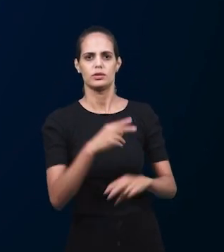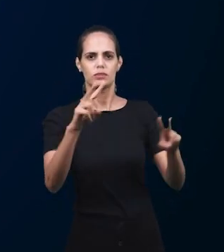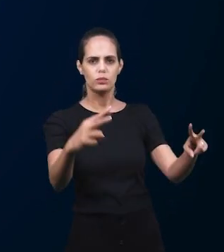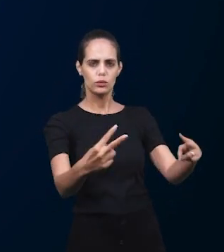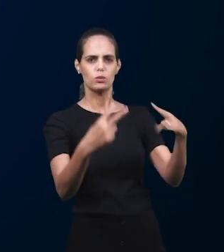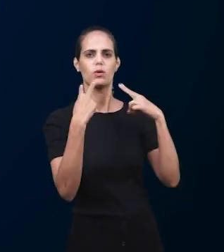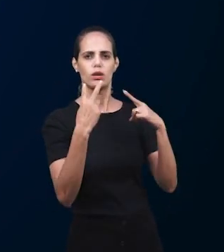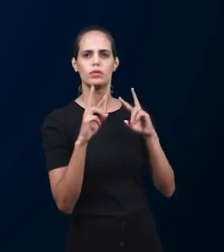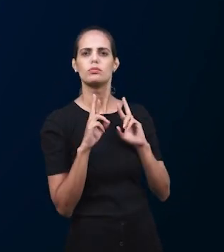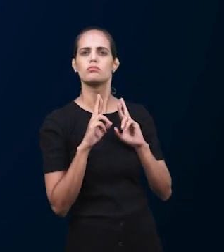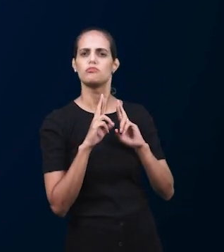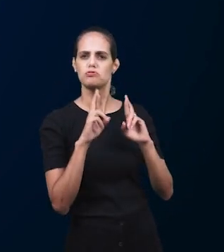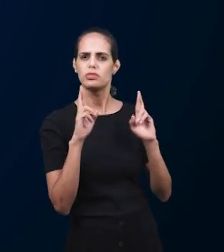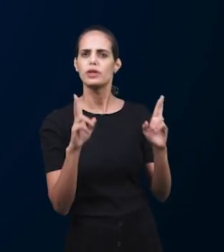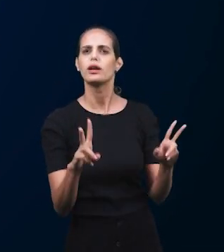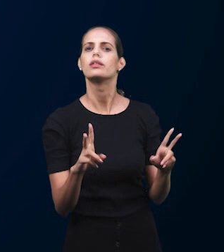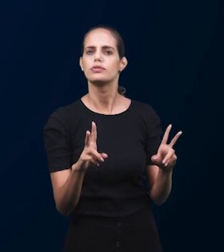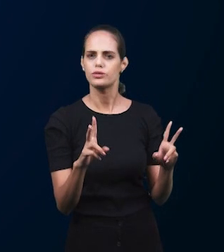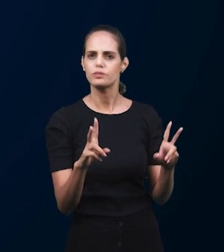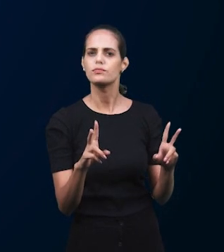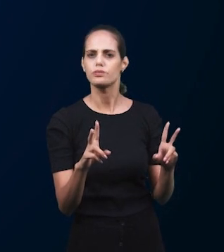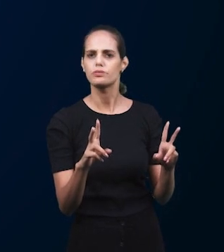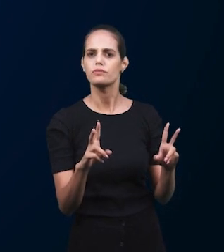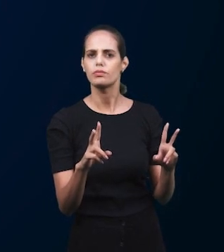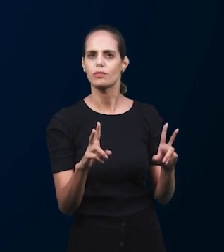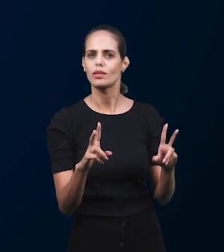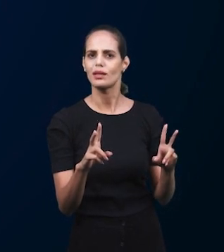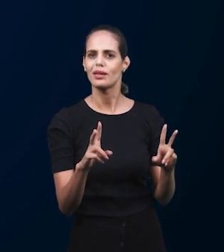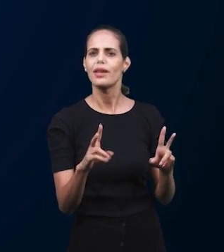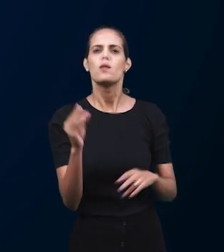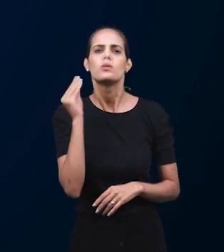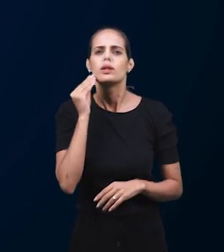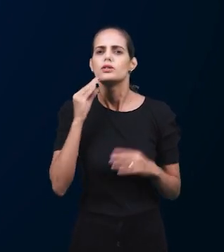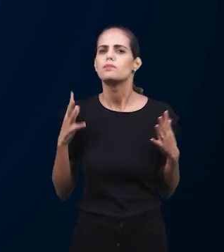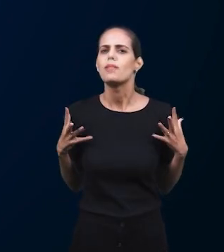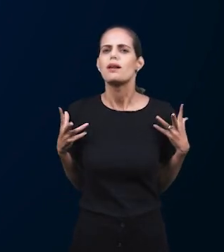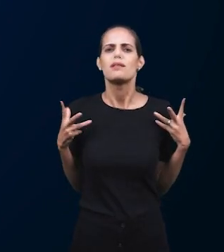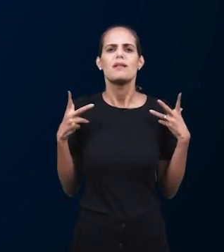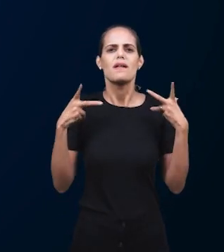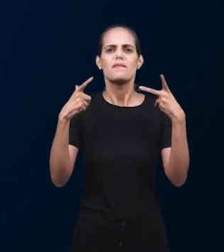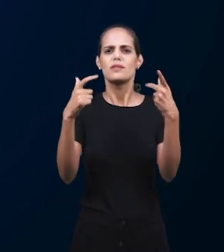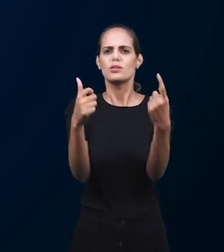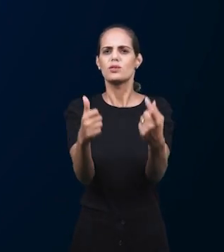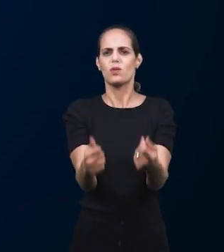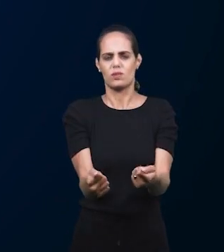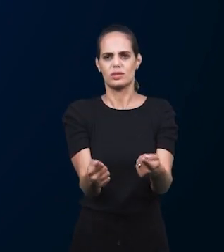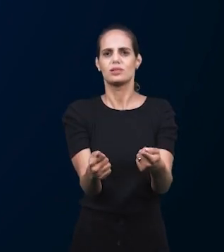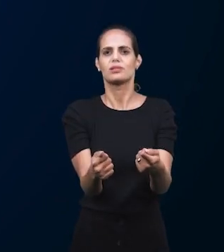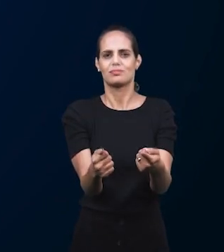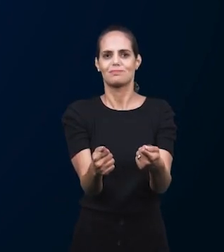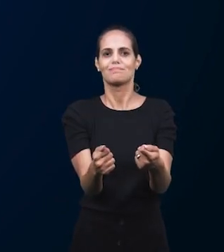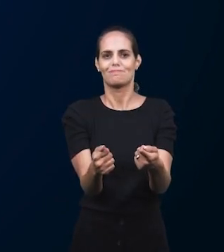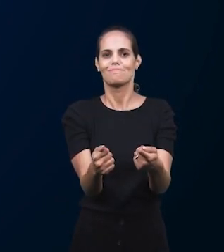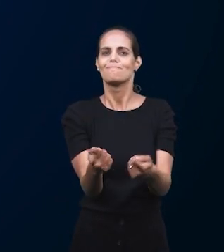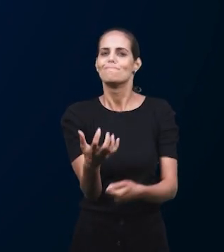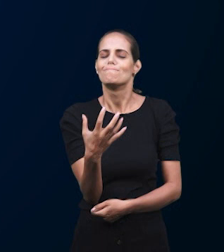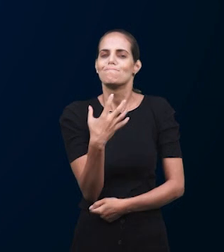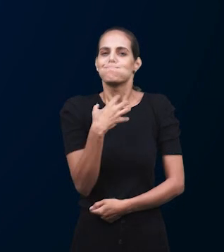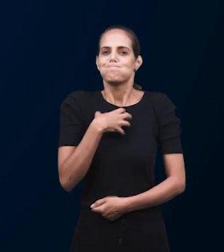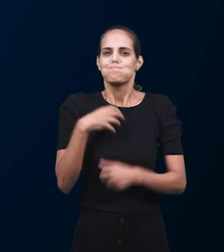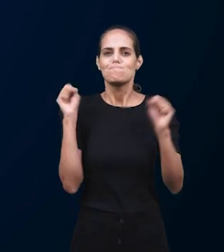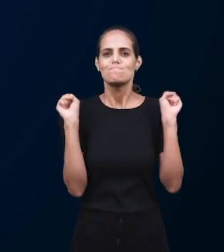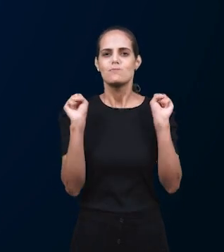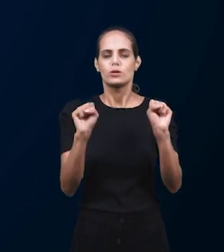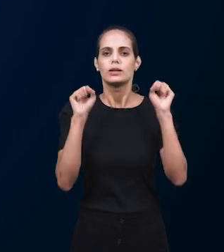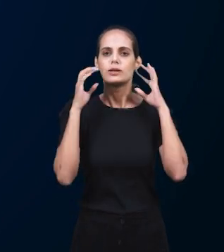В этом есть для нас большая привилегия, что мы можем являть и своей